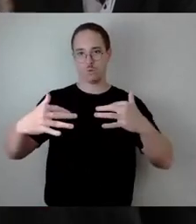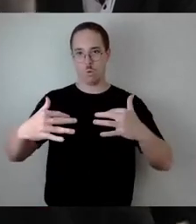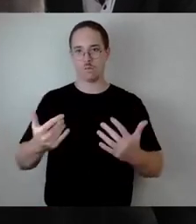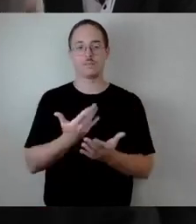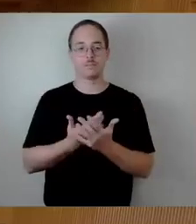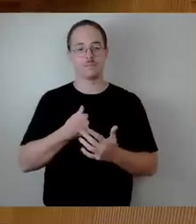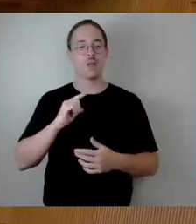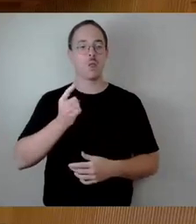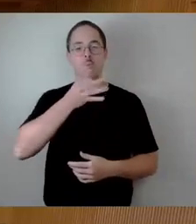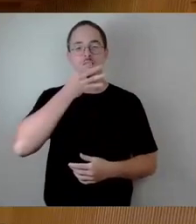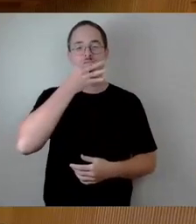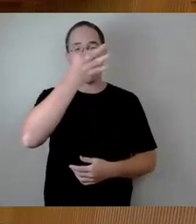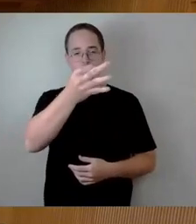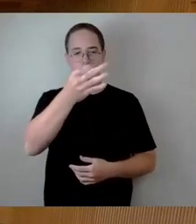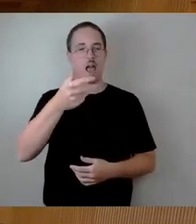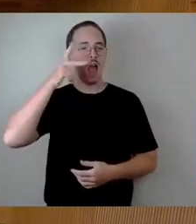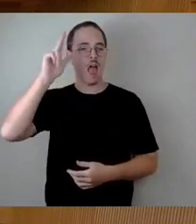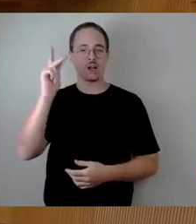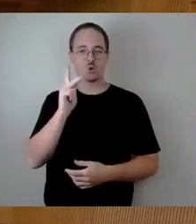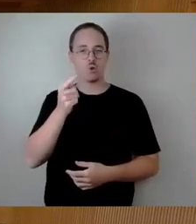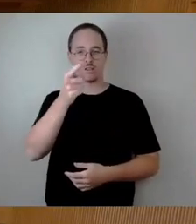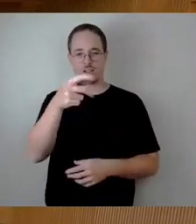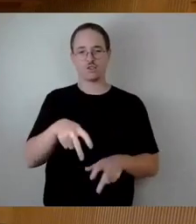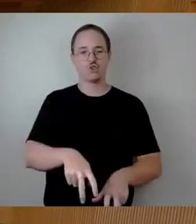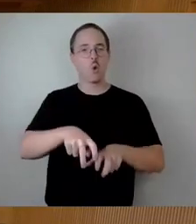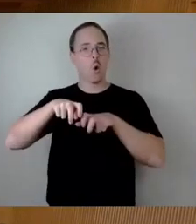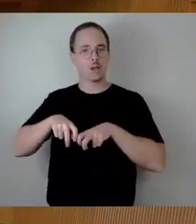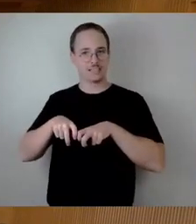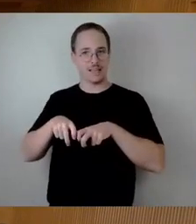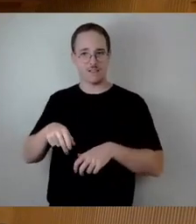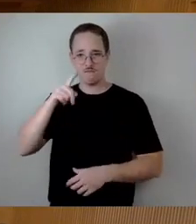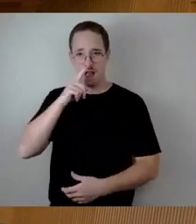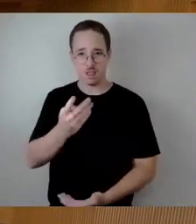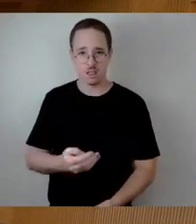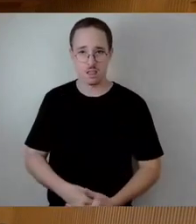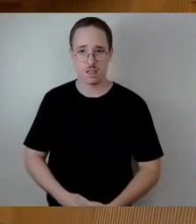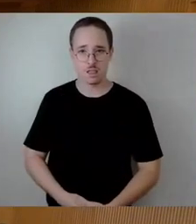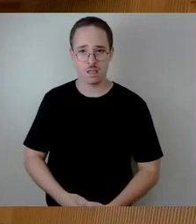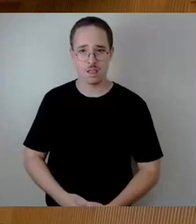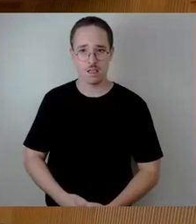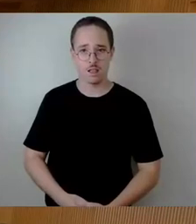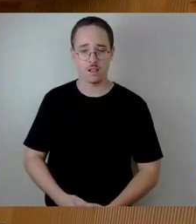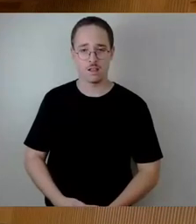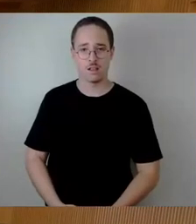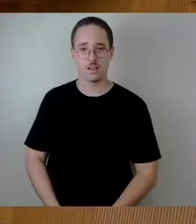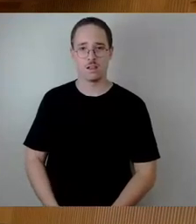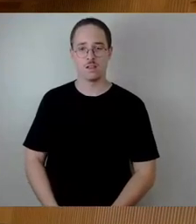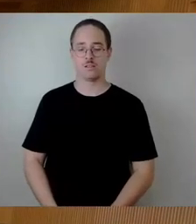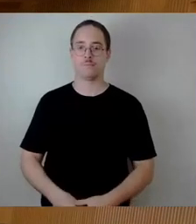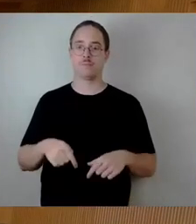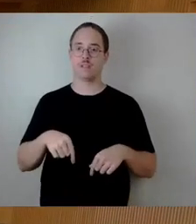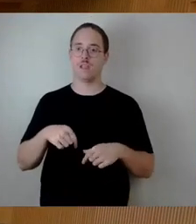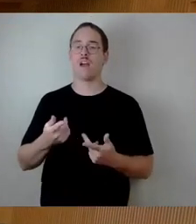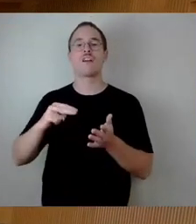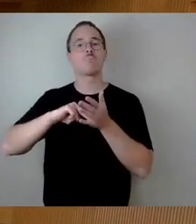jetzt hier nie bei einer politischen Bewertung und auch jetzt nie in der Debatte, sondern es sind Fragen, die zur Fachlichkeit jetzt hier